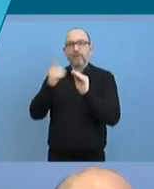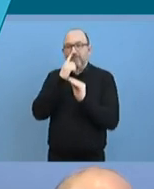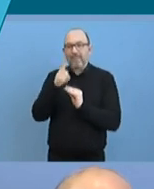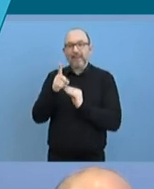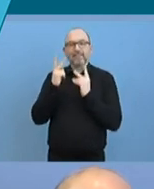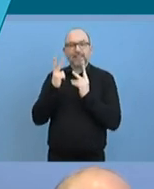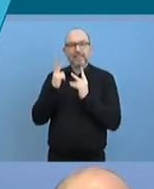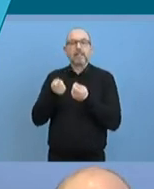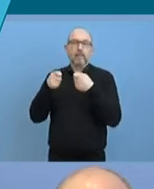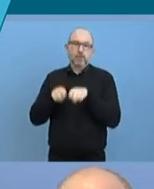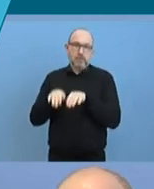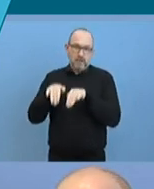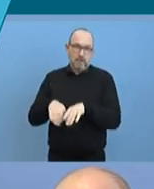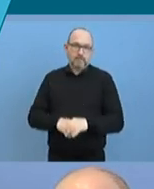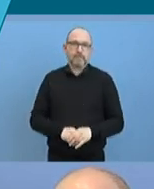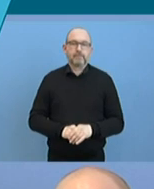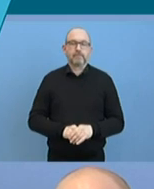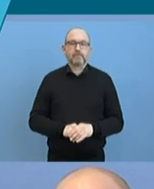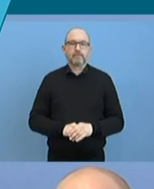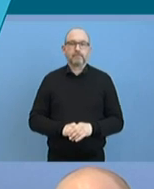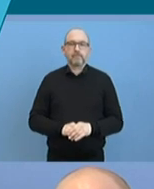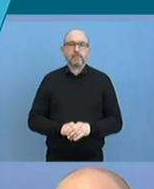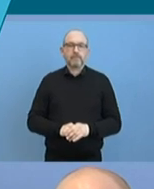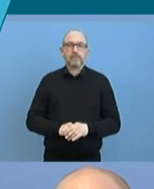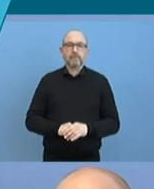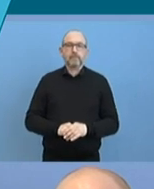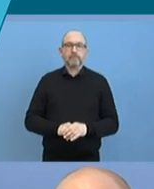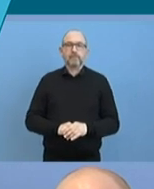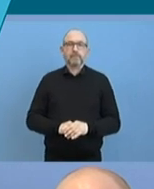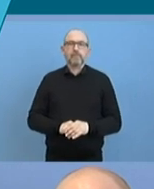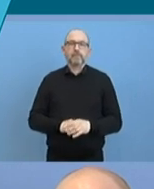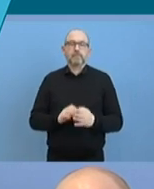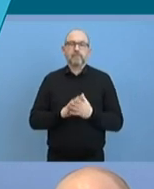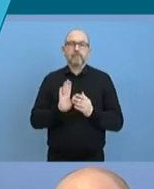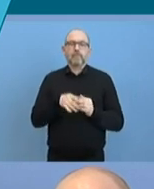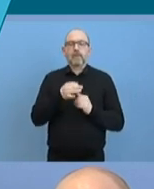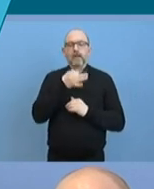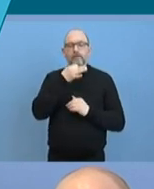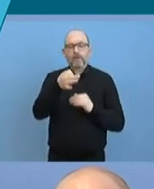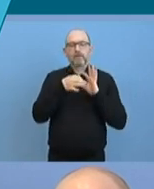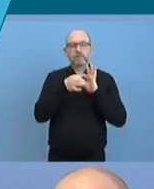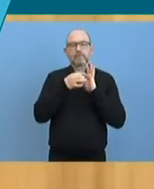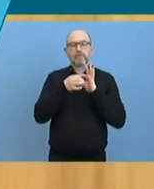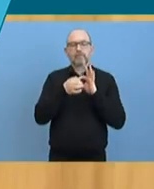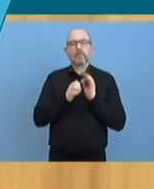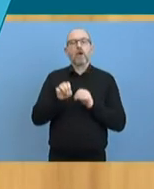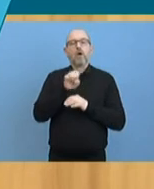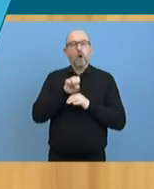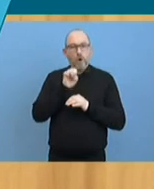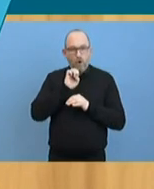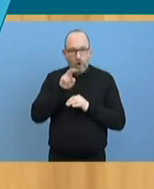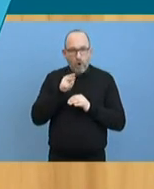Frau Odino dazu. Noch eine Frage zum Thema Euro-Bonds. Gestern hat Herr